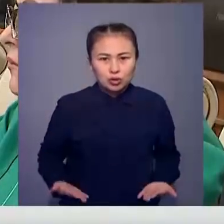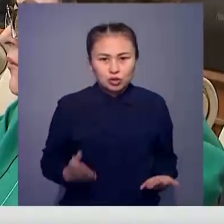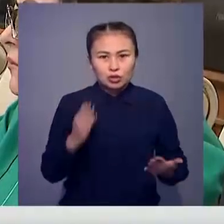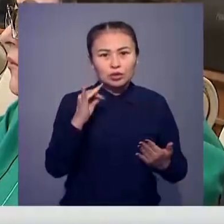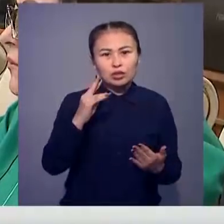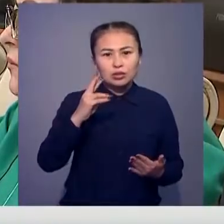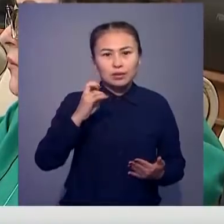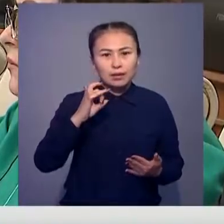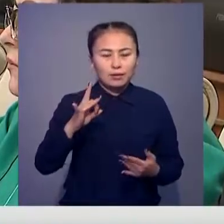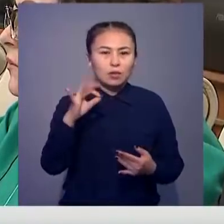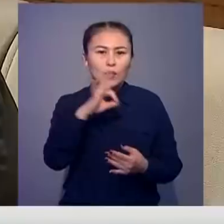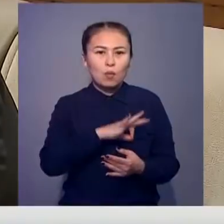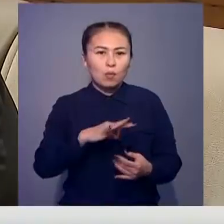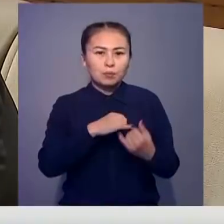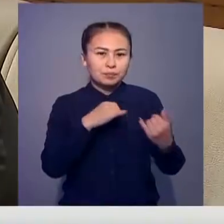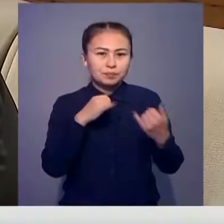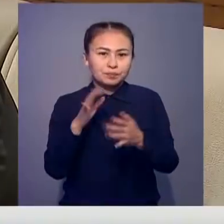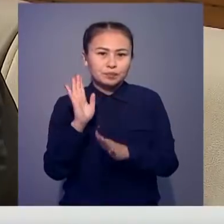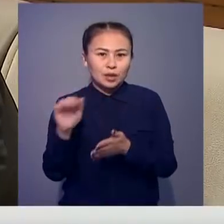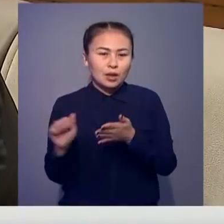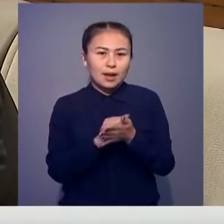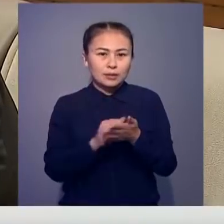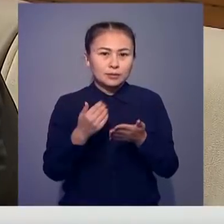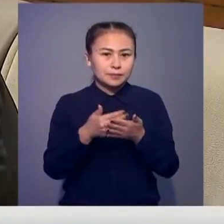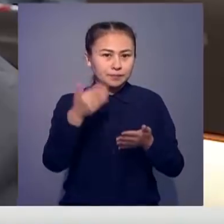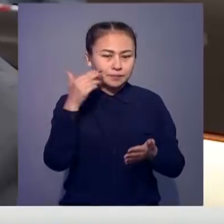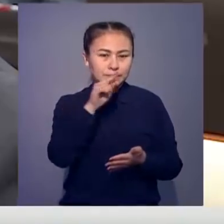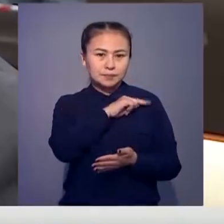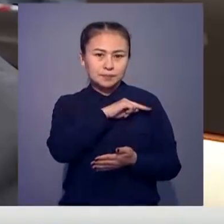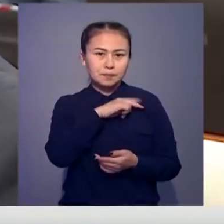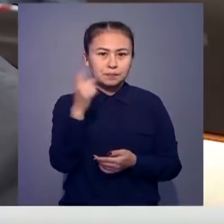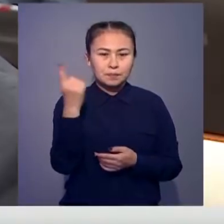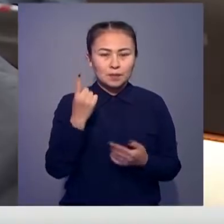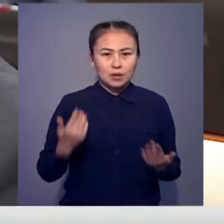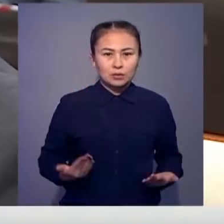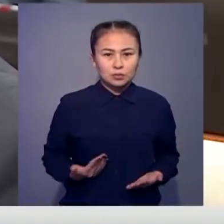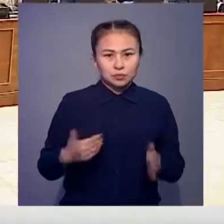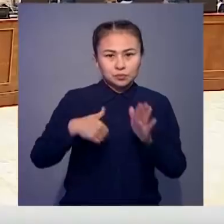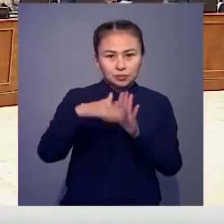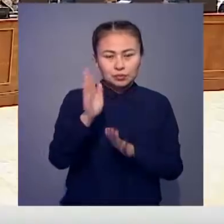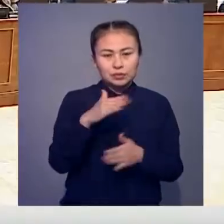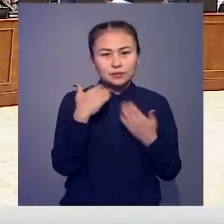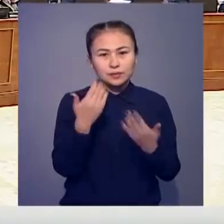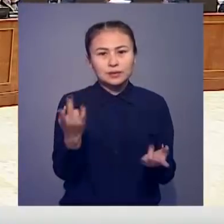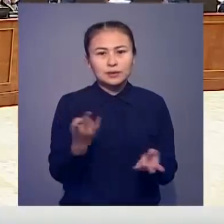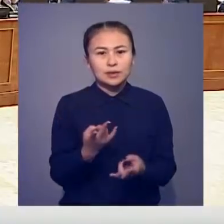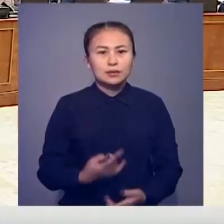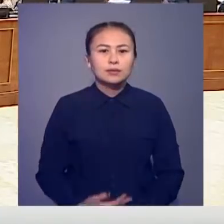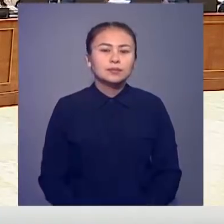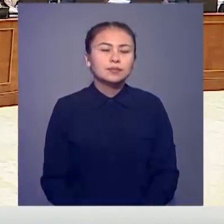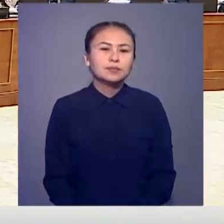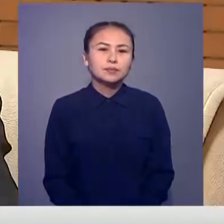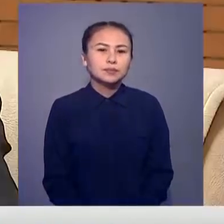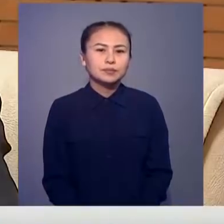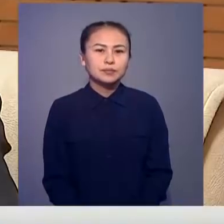және инженерлік жерлер құрлысы жанданады. Құжат алдымен тұрғындардың тұрмысыны жақсартуға бақытталып отырдеді мәжістеріғасы.